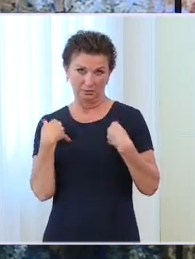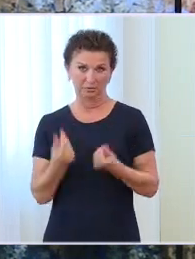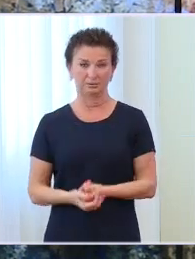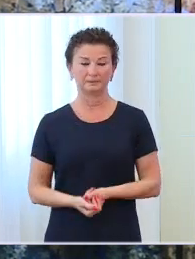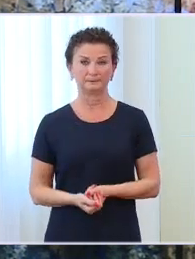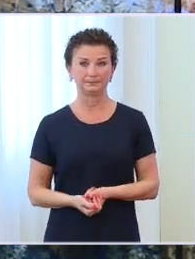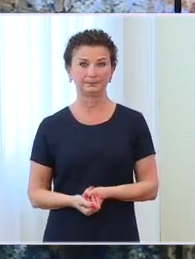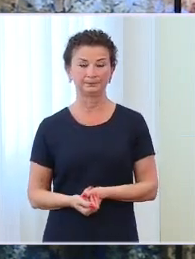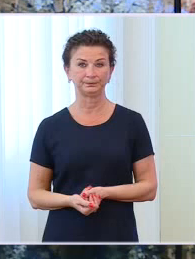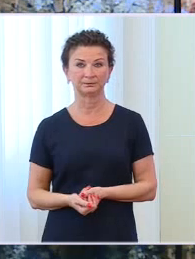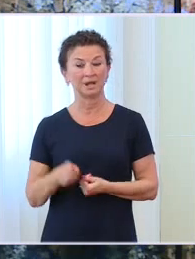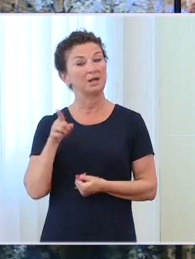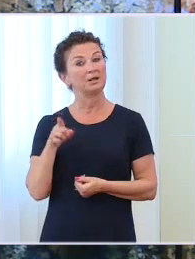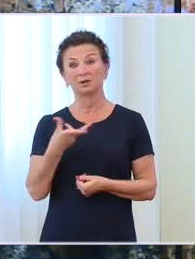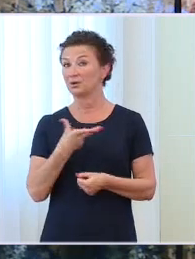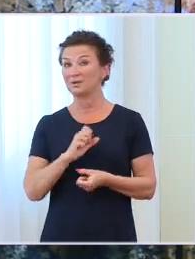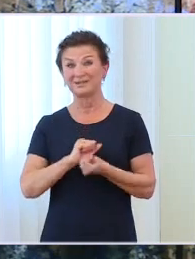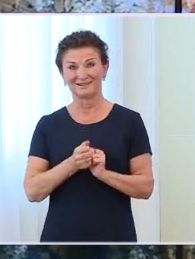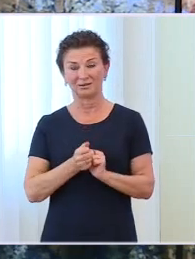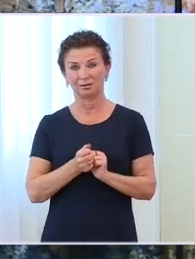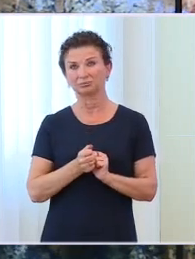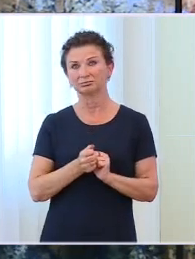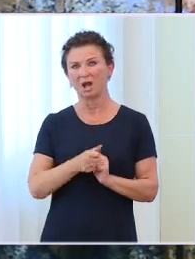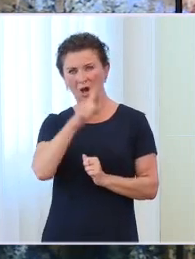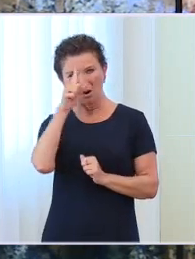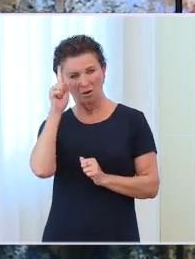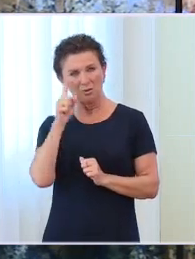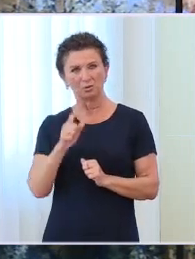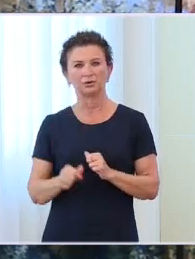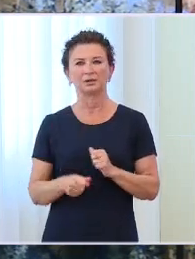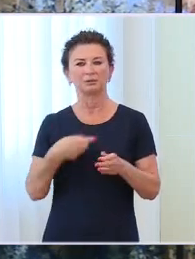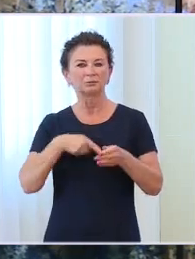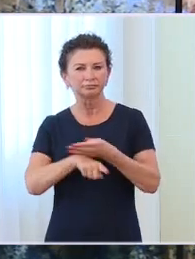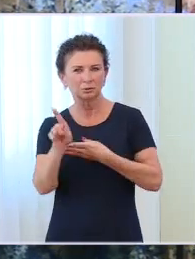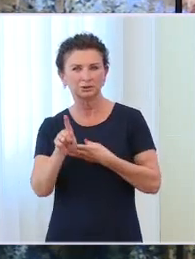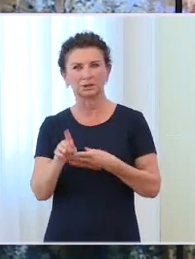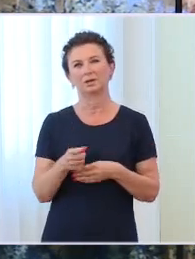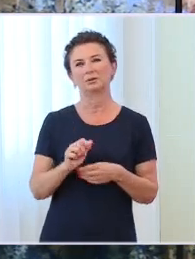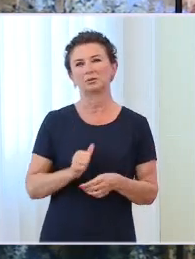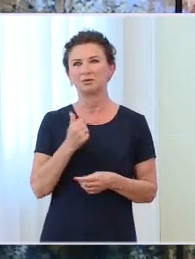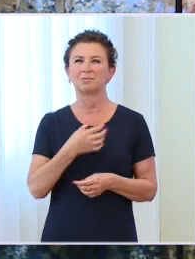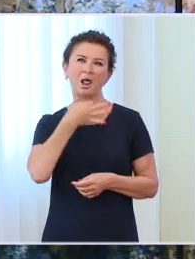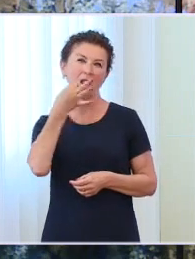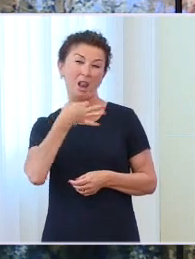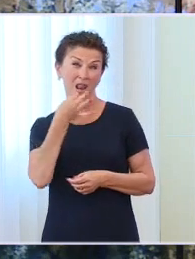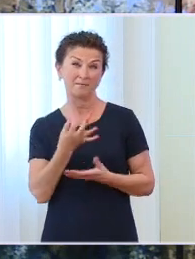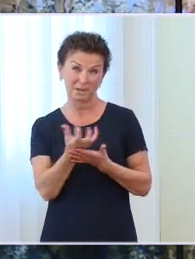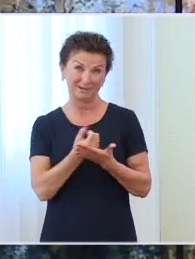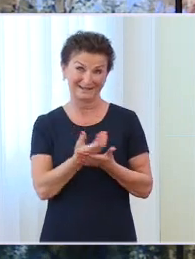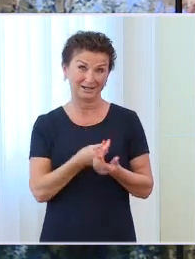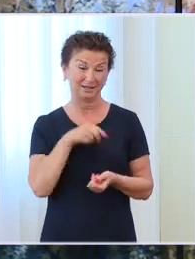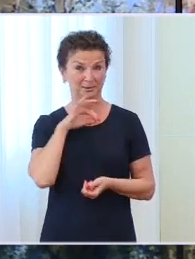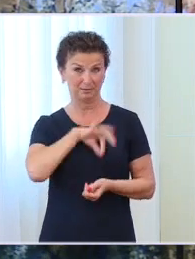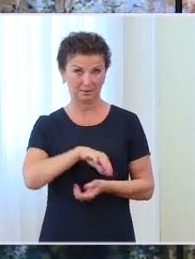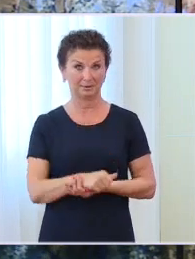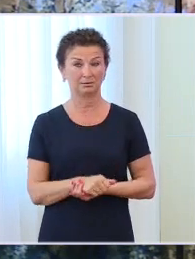imigranci ekonomiczni, którzy poszukują poprawy swojego losu. Ale właśnie ci, którzy